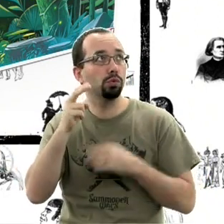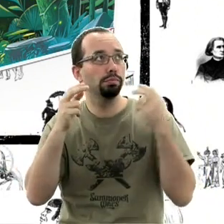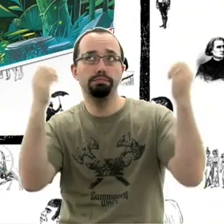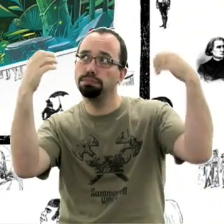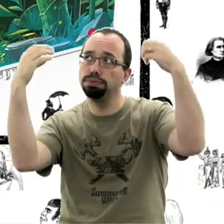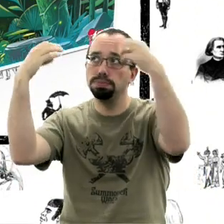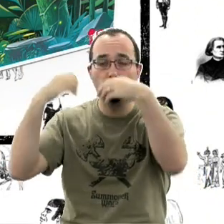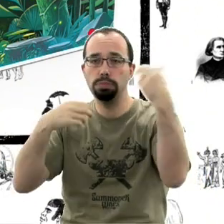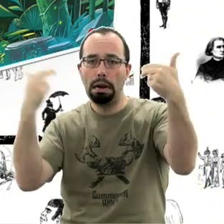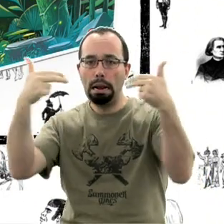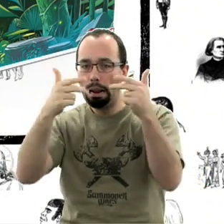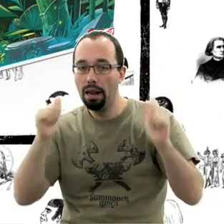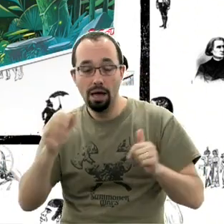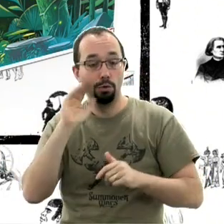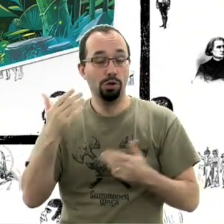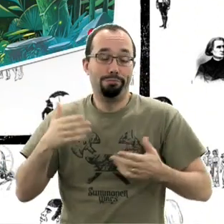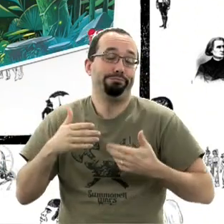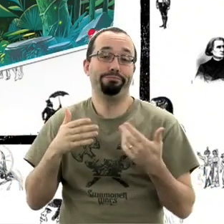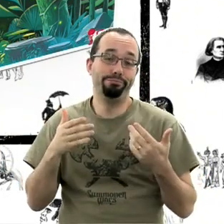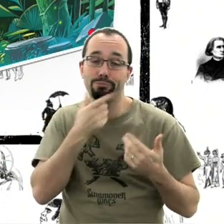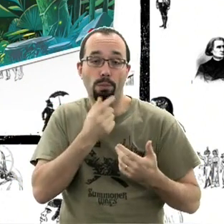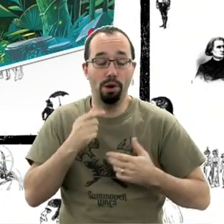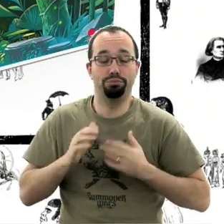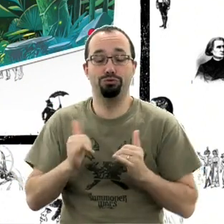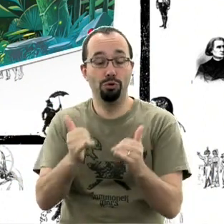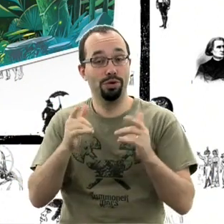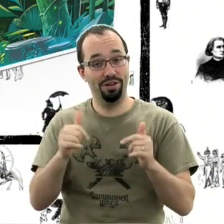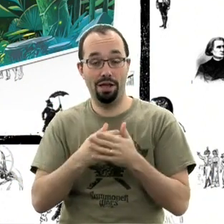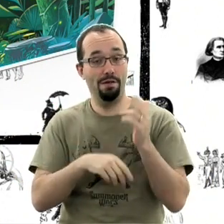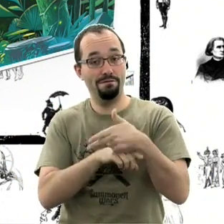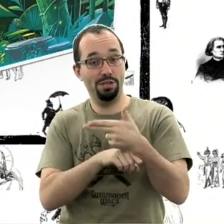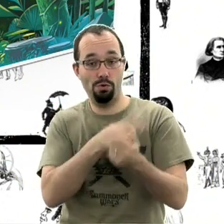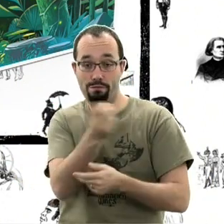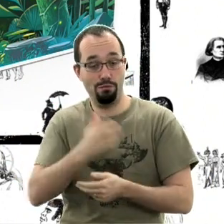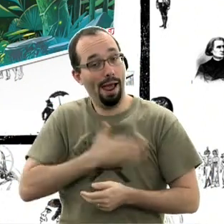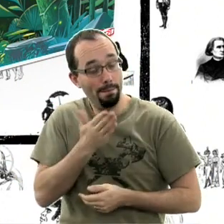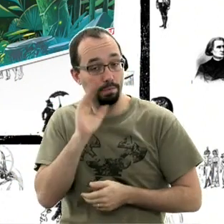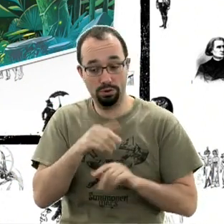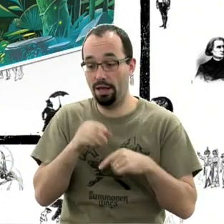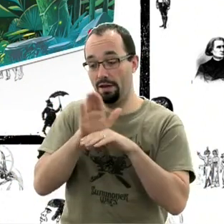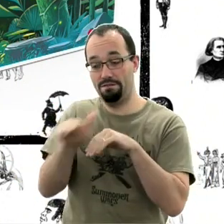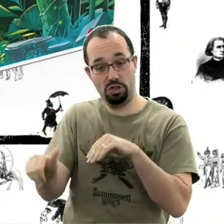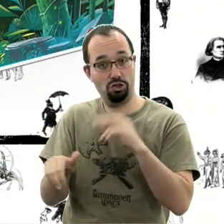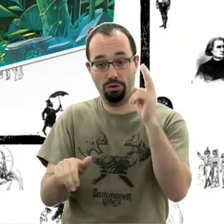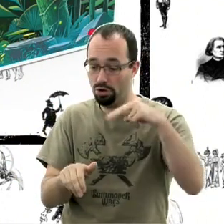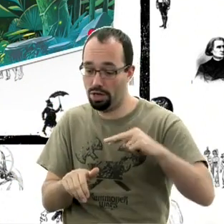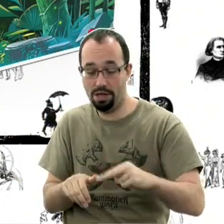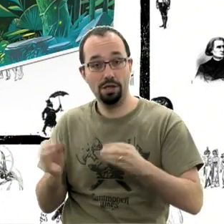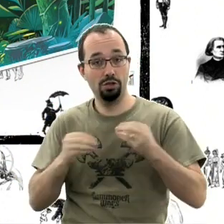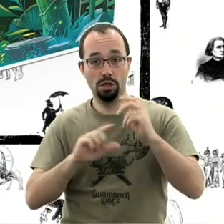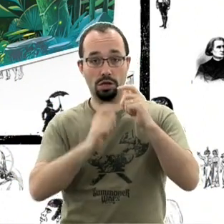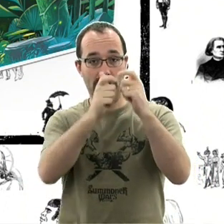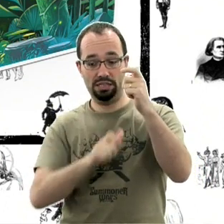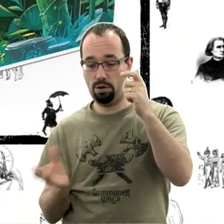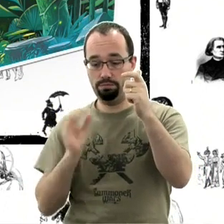tendu. donc, ça vous intéresse, Sensei, c'est une vidéo qui vous a plu. Et donc, vous allez consulter les fiches, Sensei, il grimpe au classement. C'est très sympathique pour Ferti,